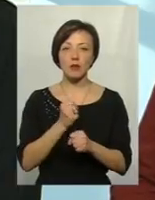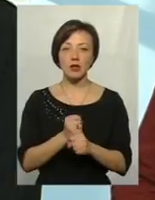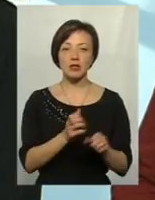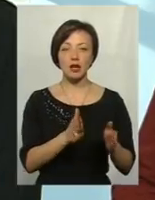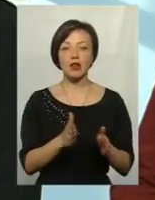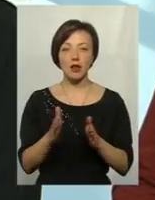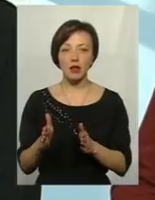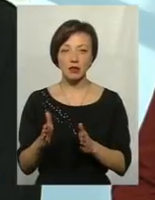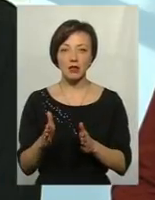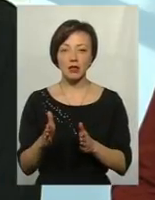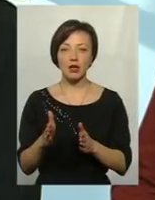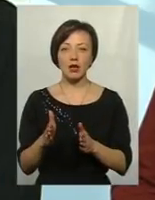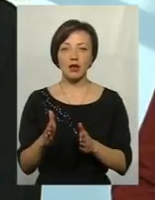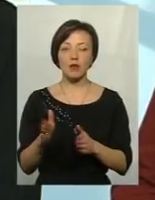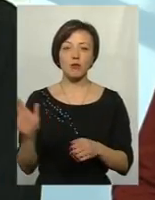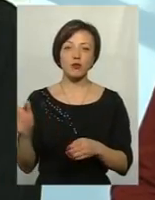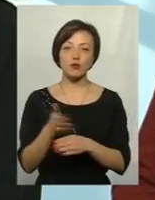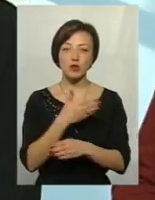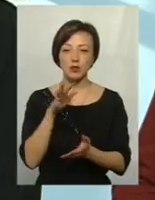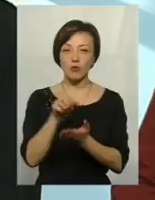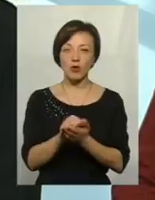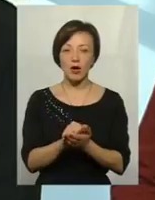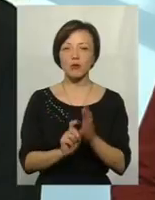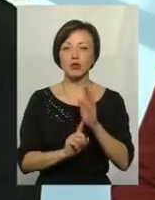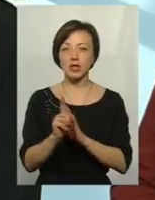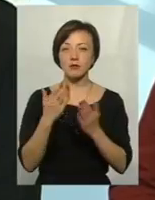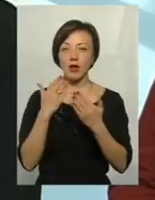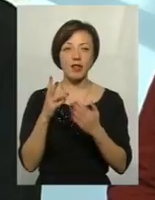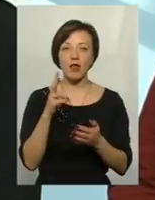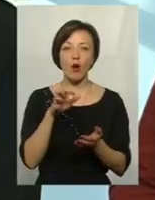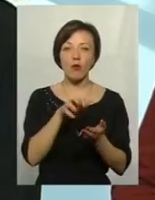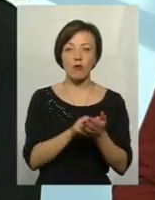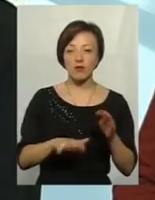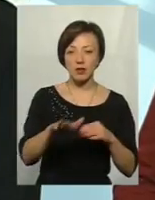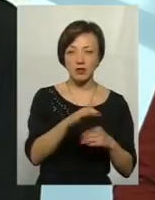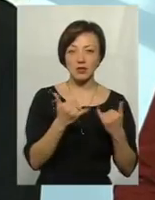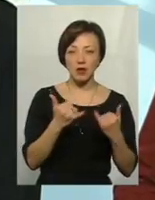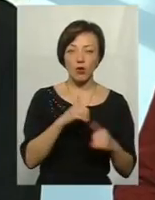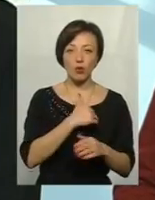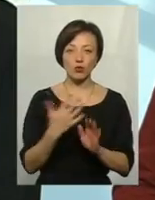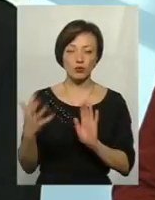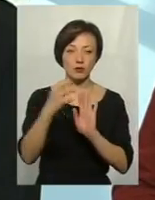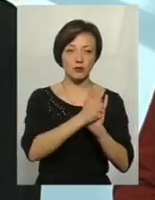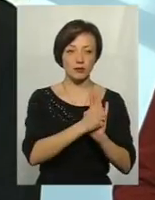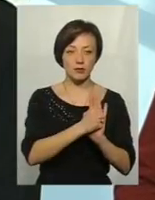і позбутися колонізації, і почати спілкуватися на тій території, яка не є окупованою, яку хочуть зараз окупувати